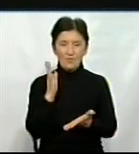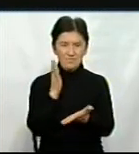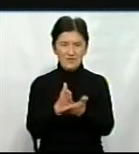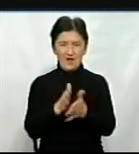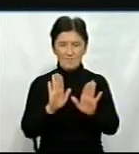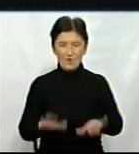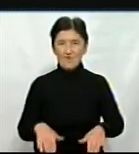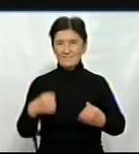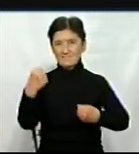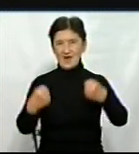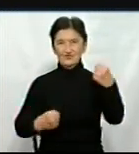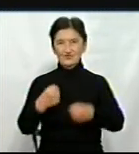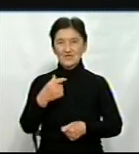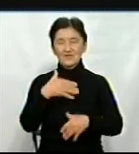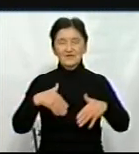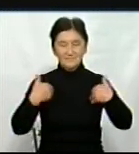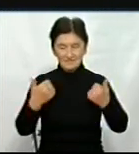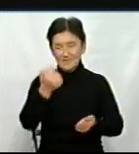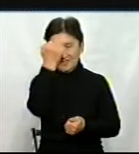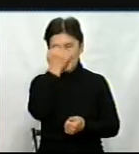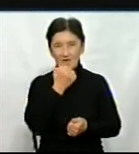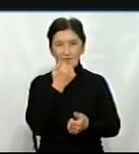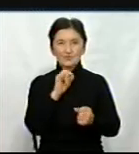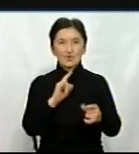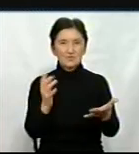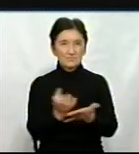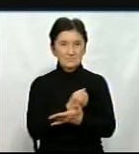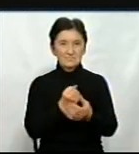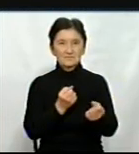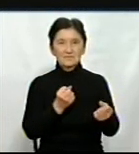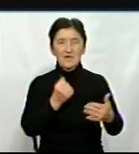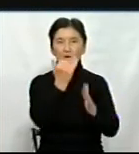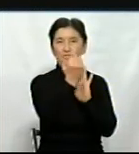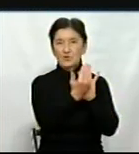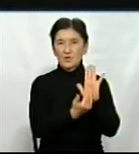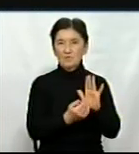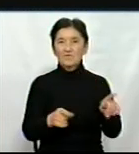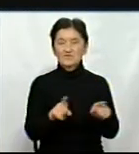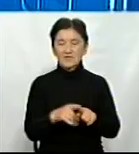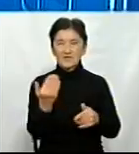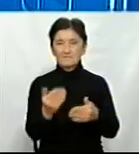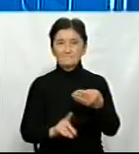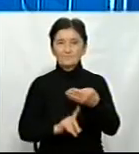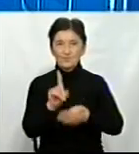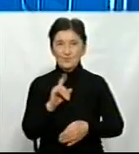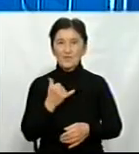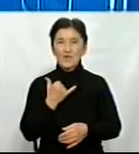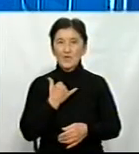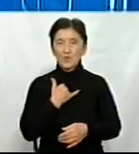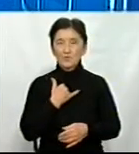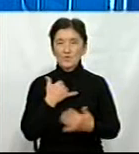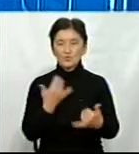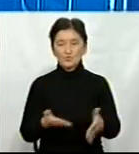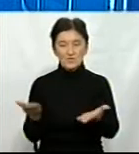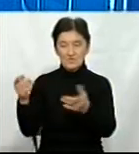вас вітаємо, пані Наталі, дуже дякуємо, що погодилися взяти участь у програмі. Почати ми хочемо все-таки, оскільки у нас пан Ігор вже в студії,